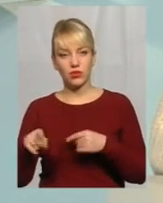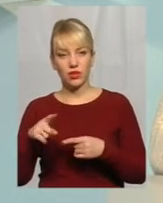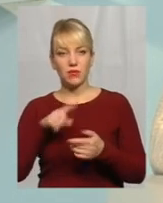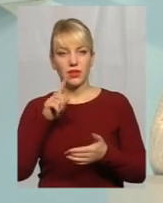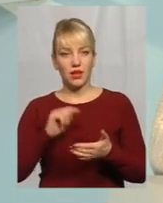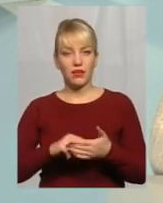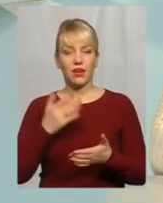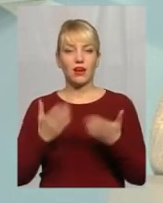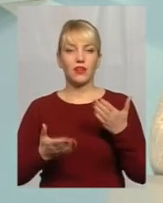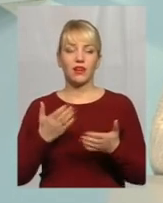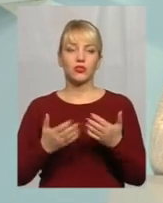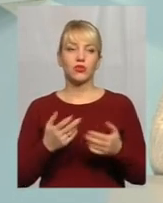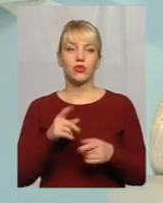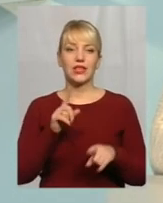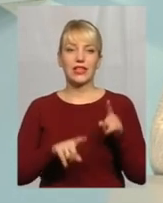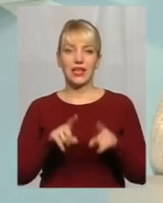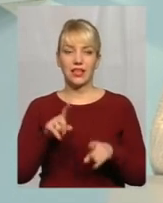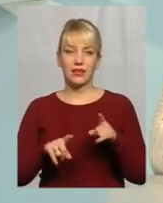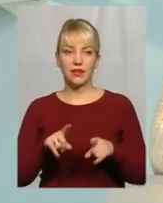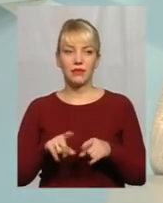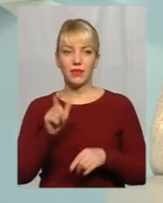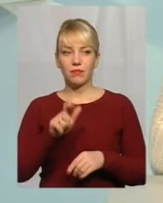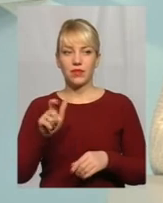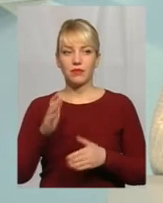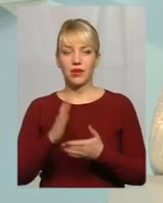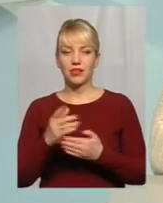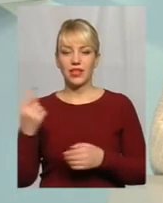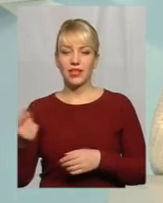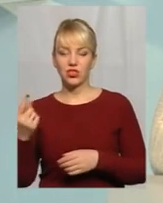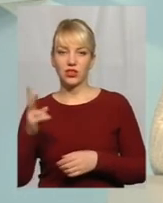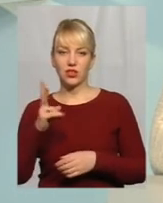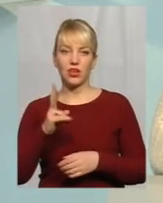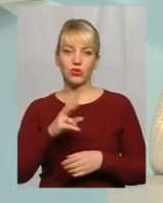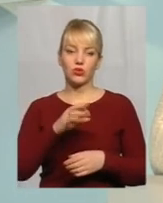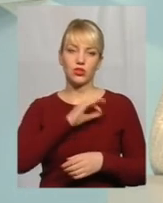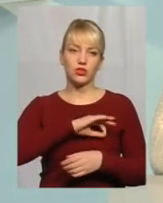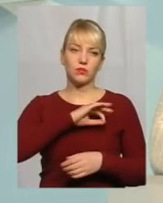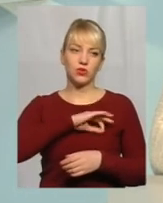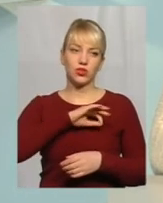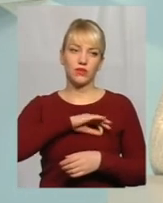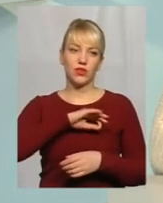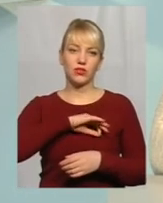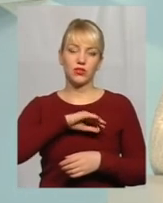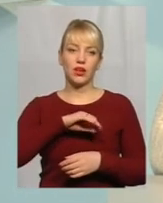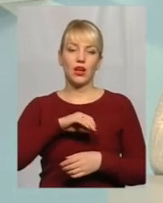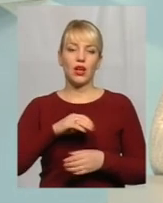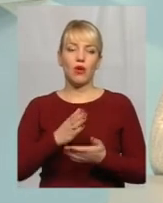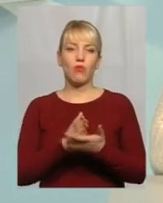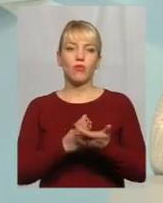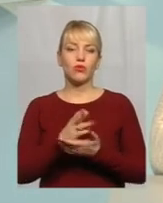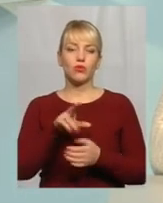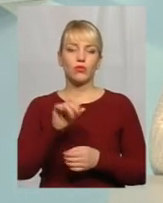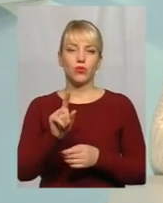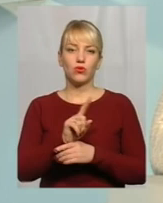Якщо, наприклад, деякі мешканці мають лічильники, деякі споживають послугу по нормі Це